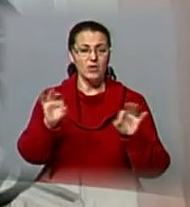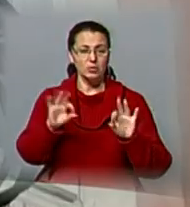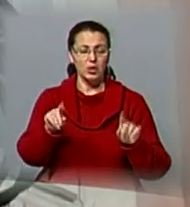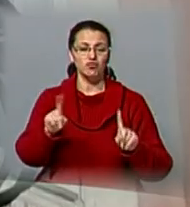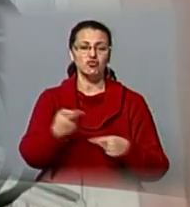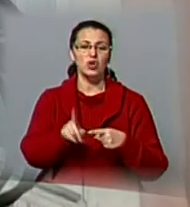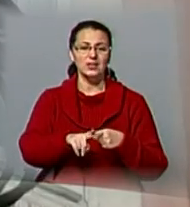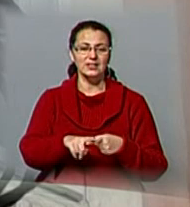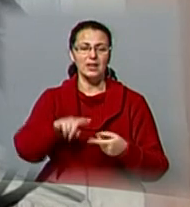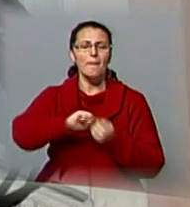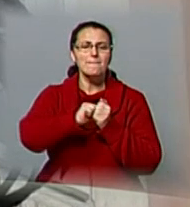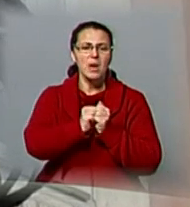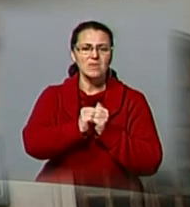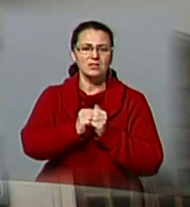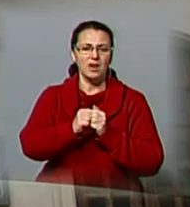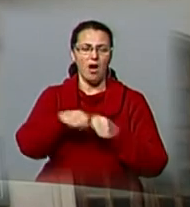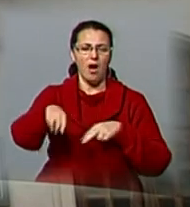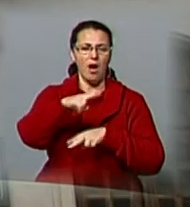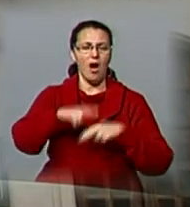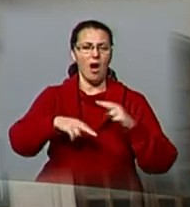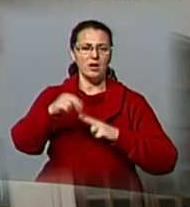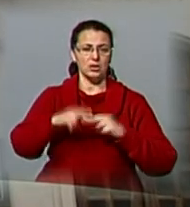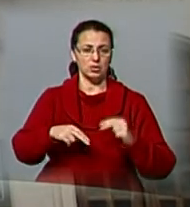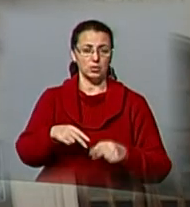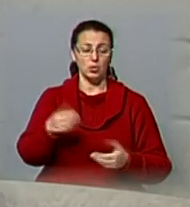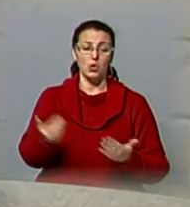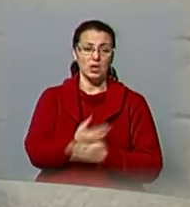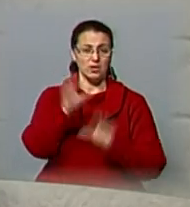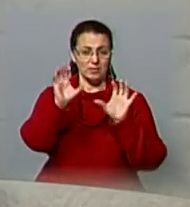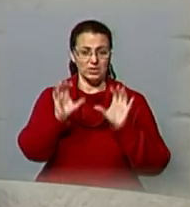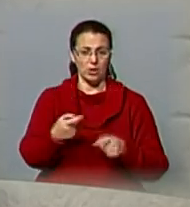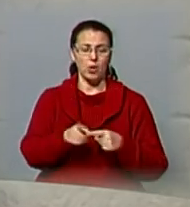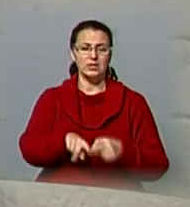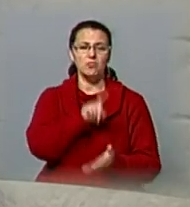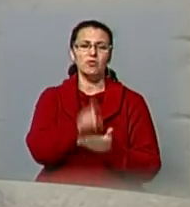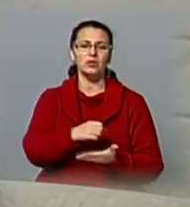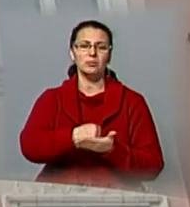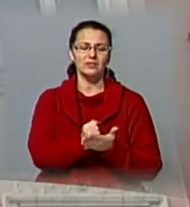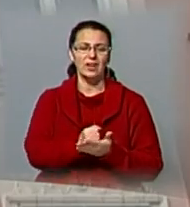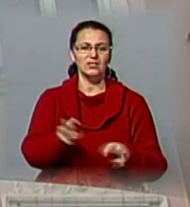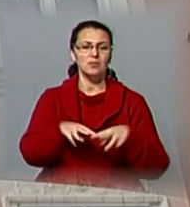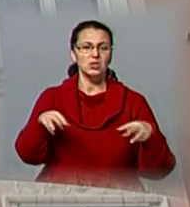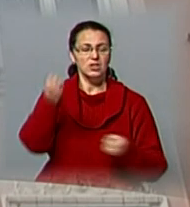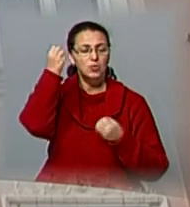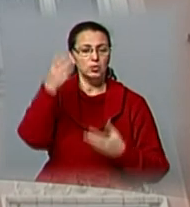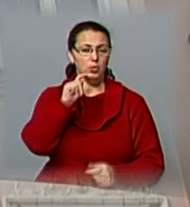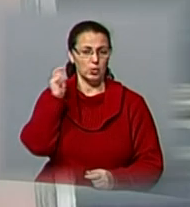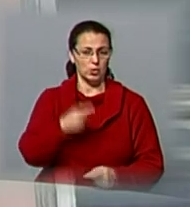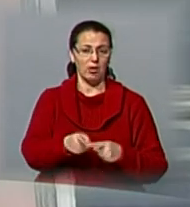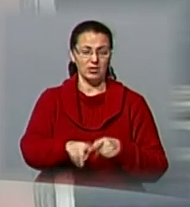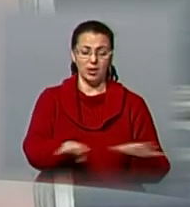пам'ятка архітектури. Але за новим законодавством це має підтвердити Міністерство культури України. Цей процес триває із